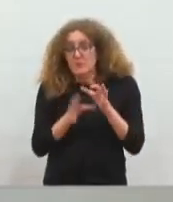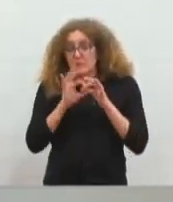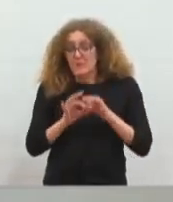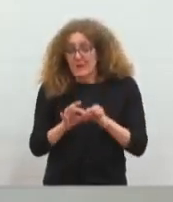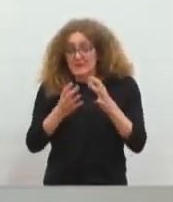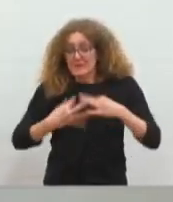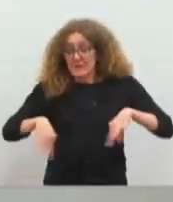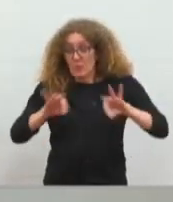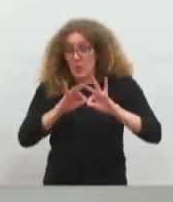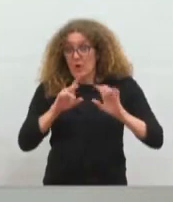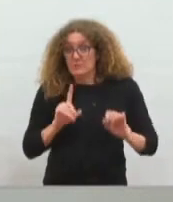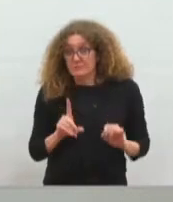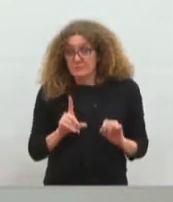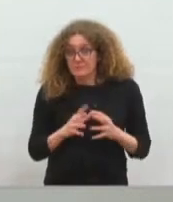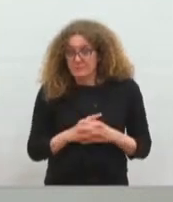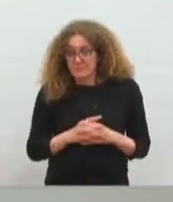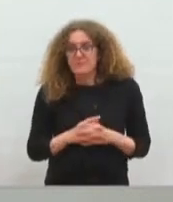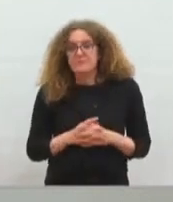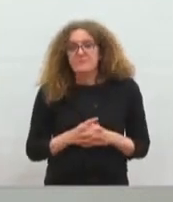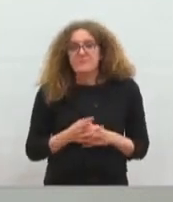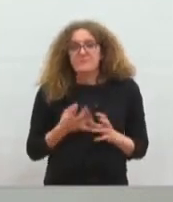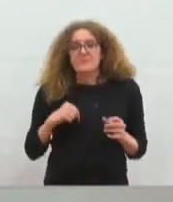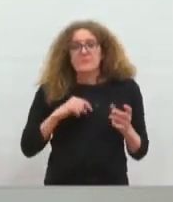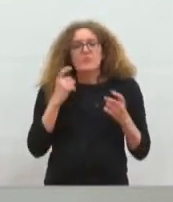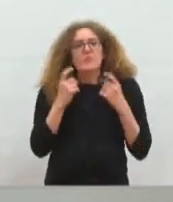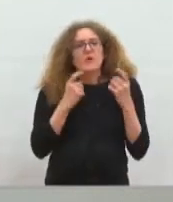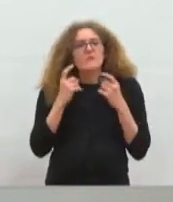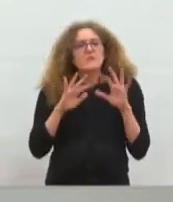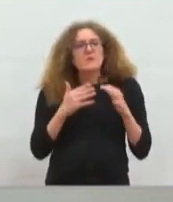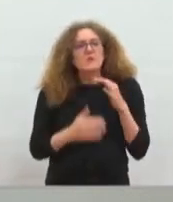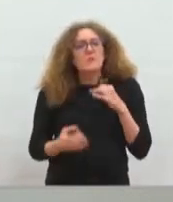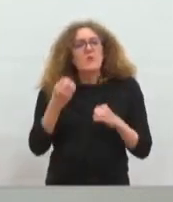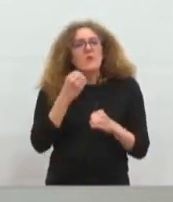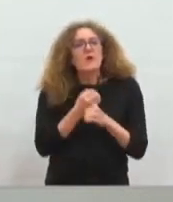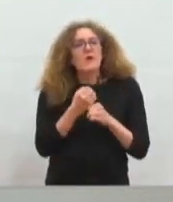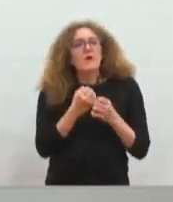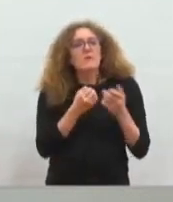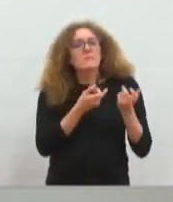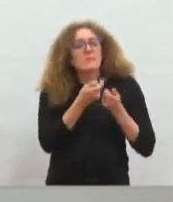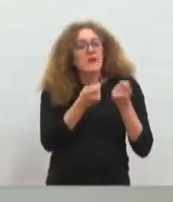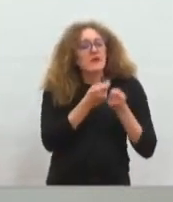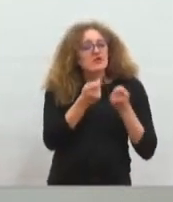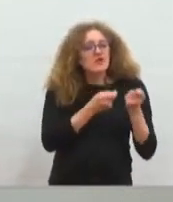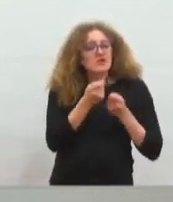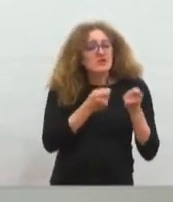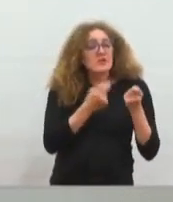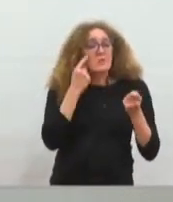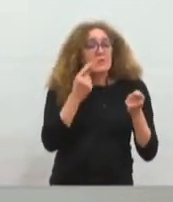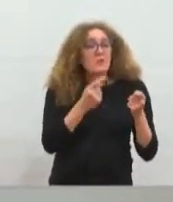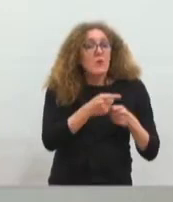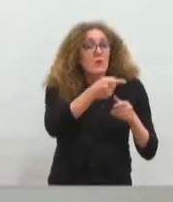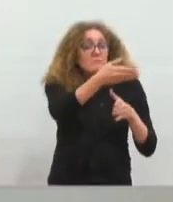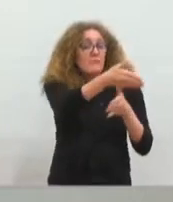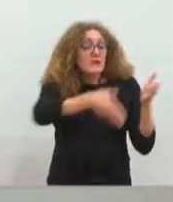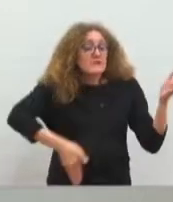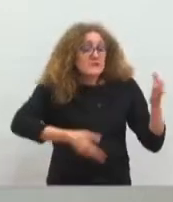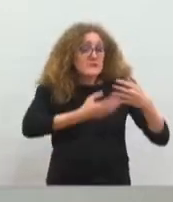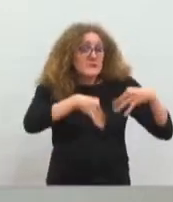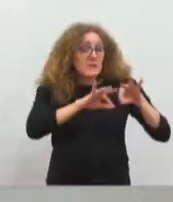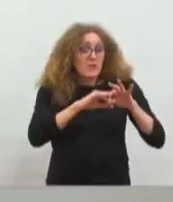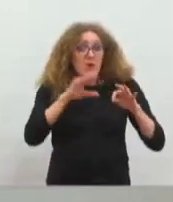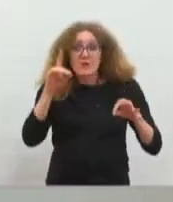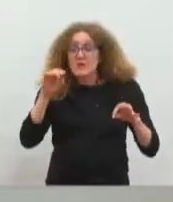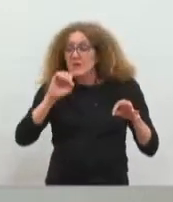de tester le fait qu'on pourrait faire une régie sur une partie du territoire et une DSP sur l'autre. Il s'agissait de faire donc la